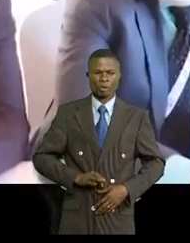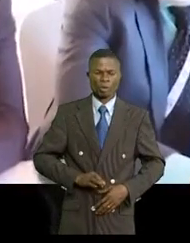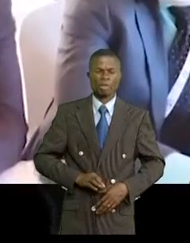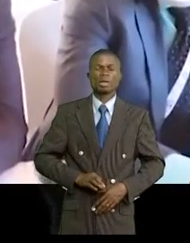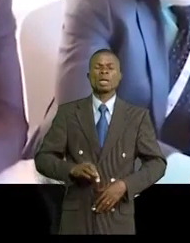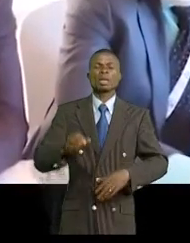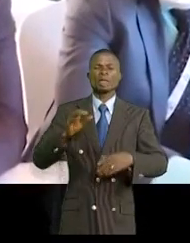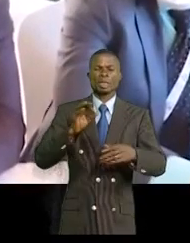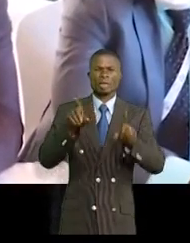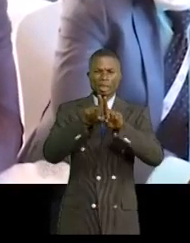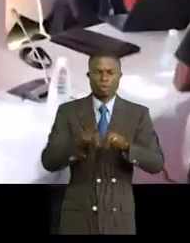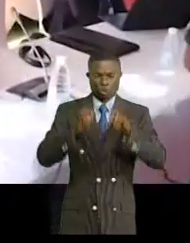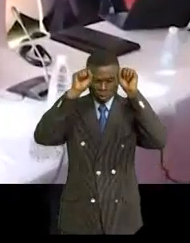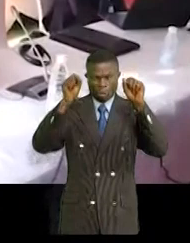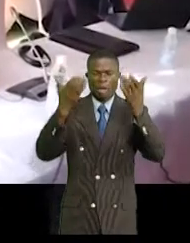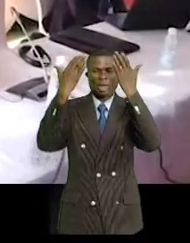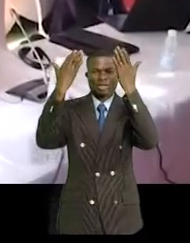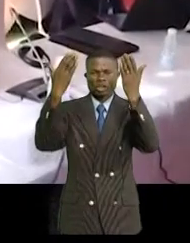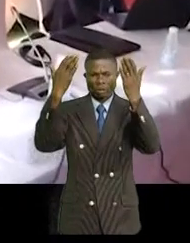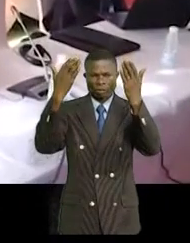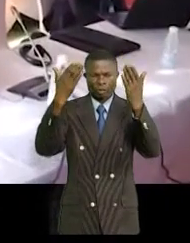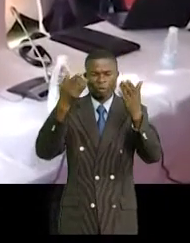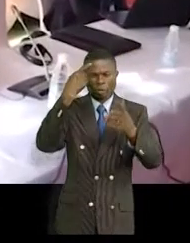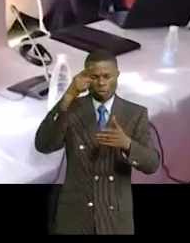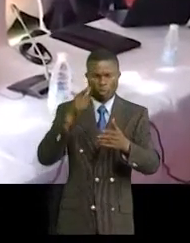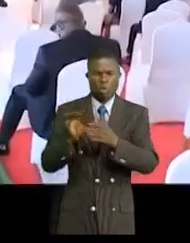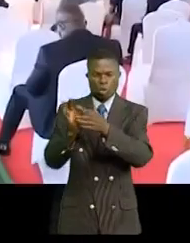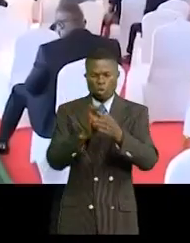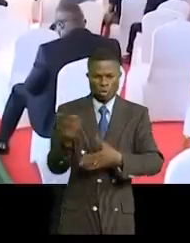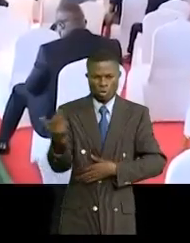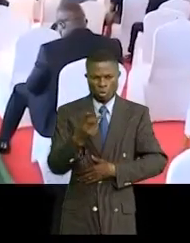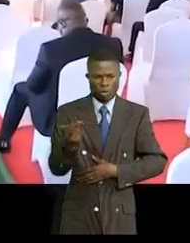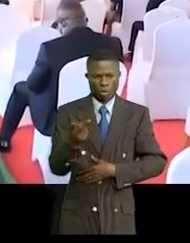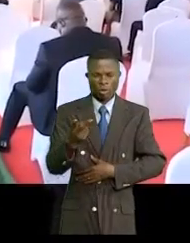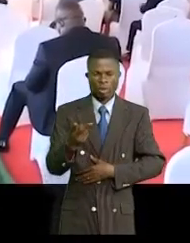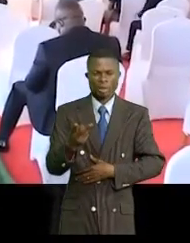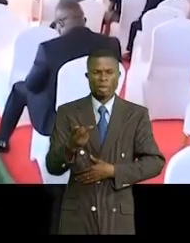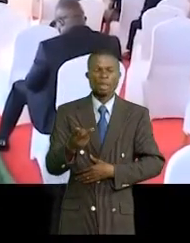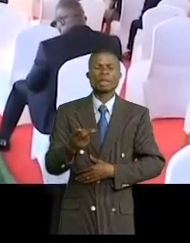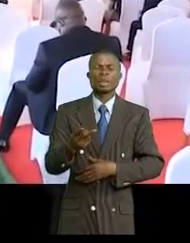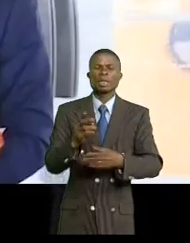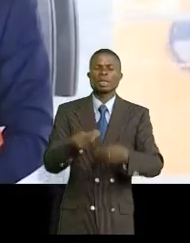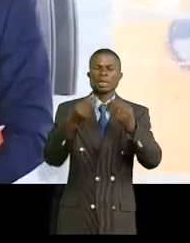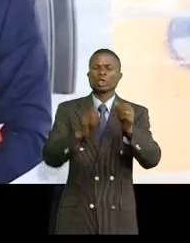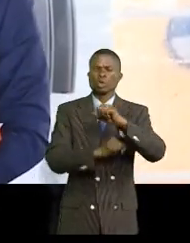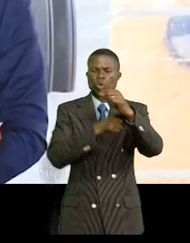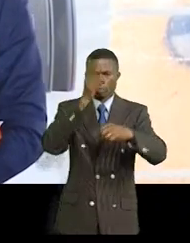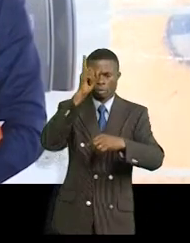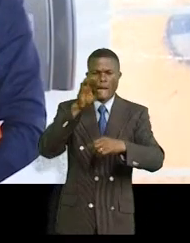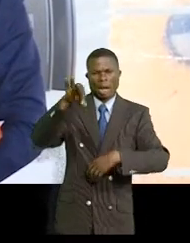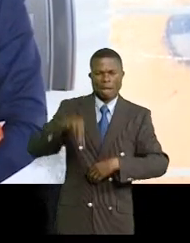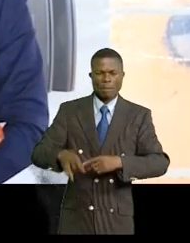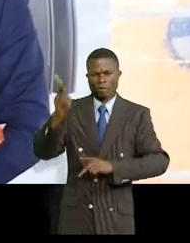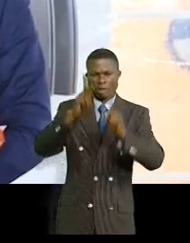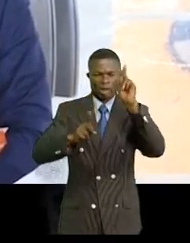la Zambie et Félix Tshisekedi de la RDC pour leur collaboration gagnant-gagnant qui met en première ligne le bien-être de